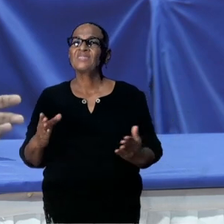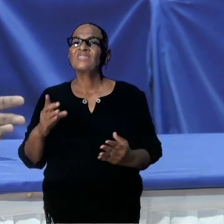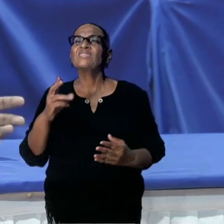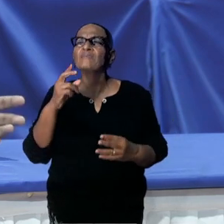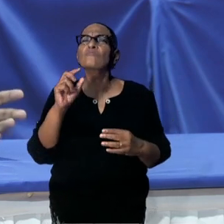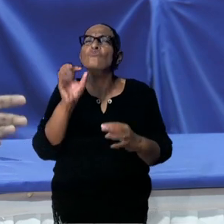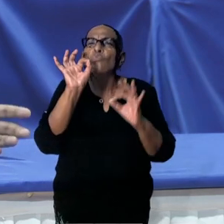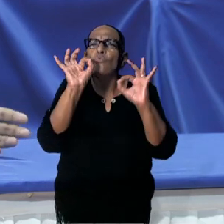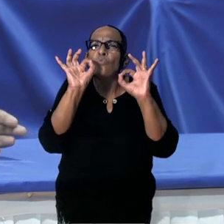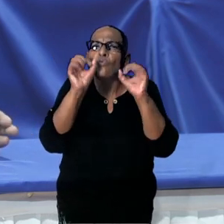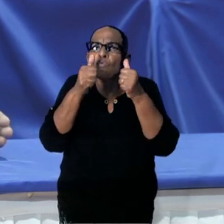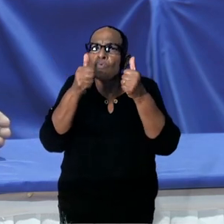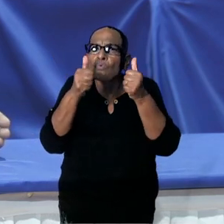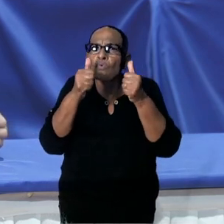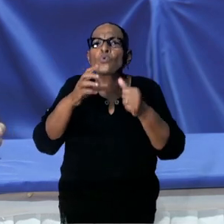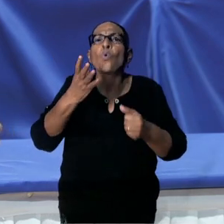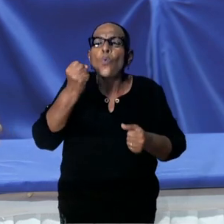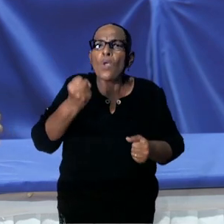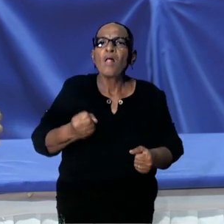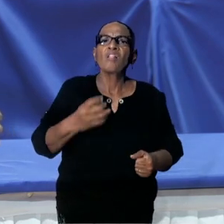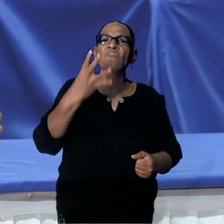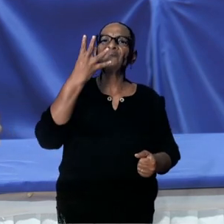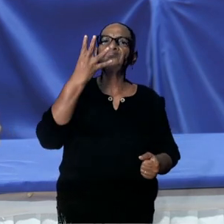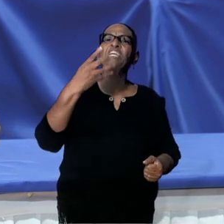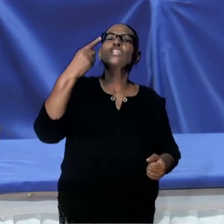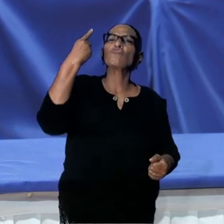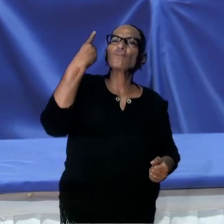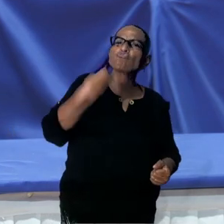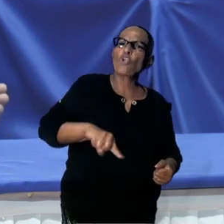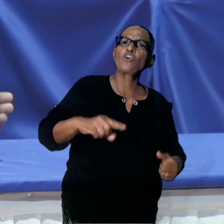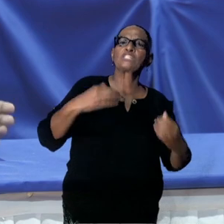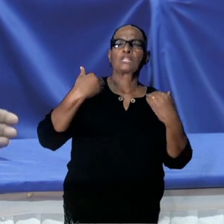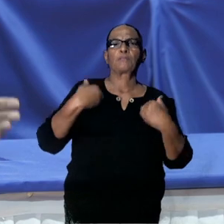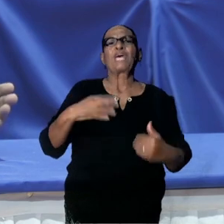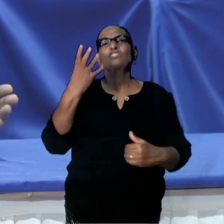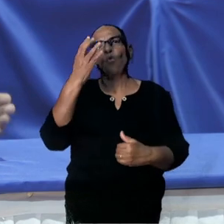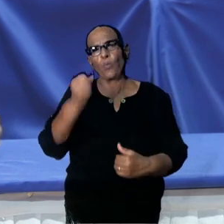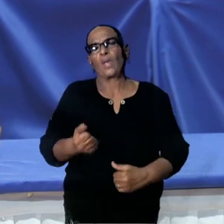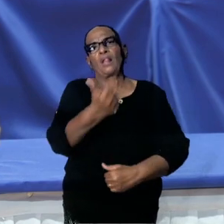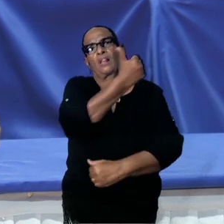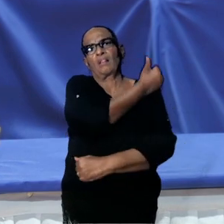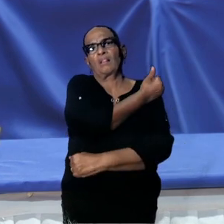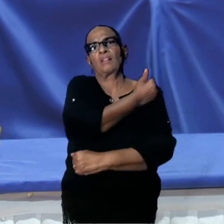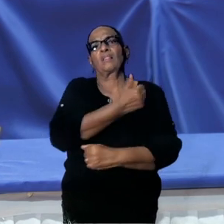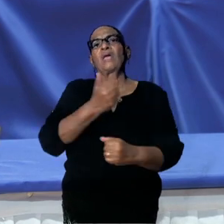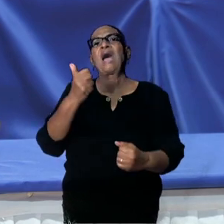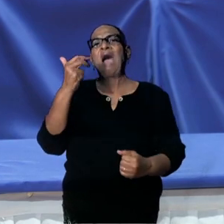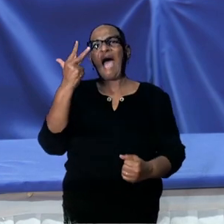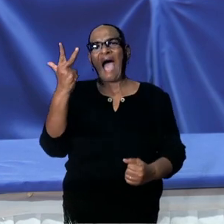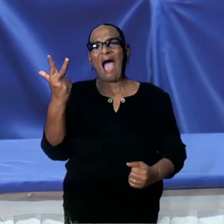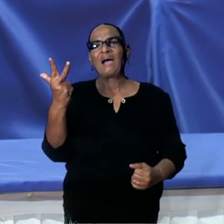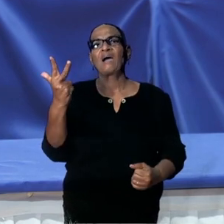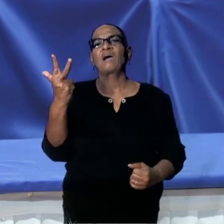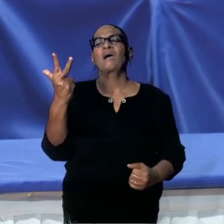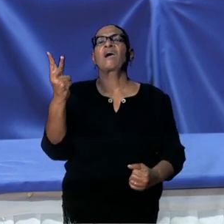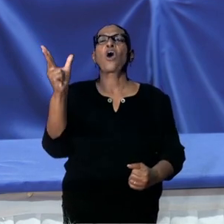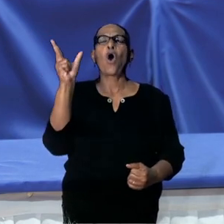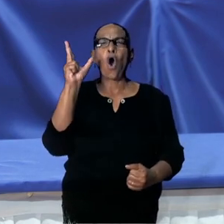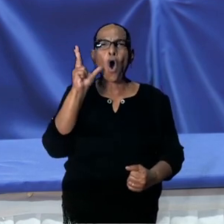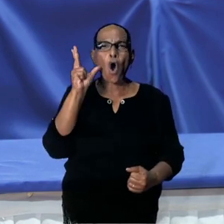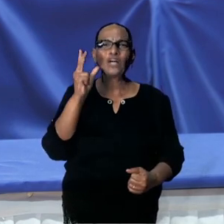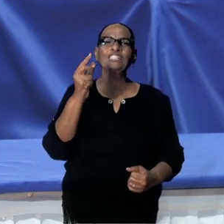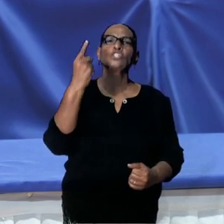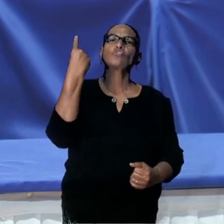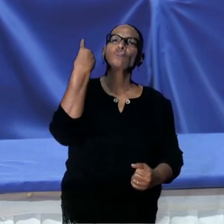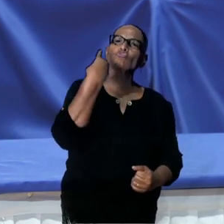willen we meer dan 400.000 Suriname's vaccineren. Dat is meer dan 800.000 doses. Maar voor 2021